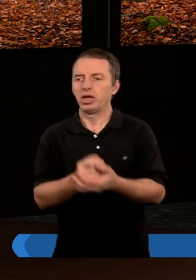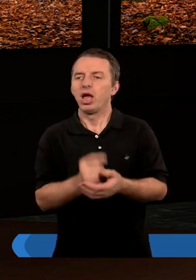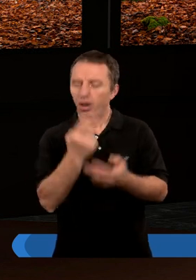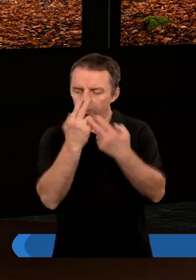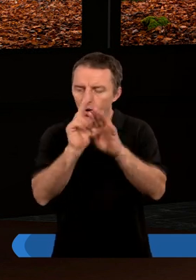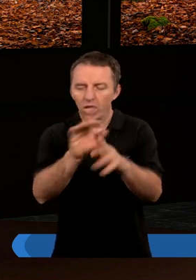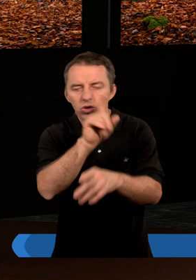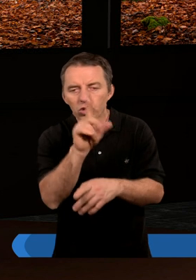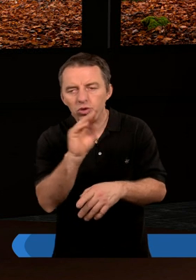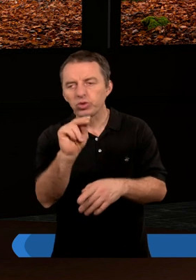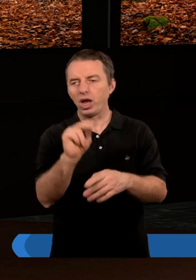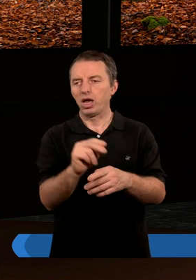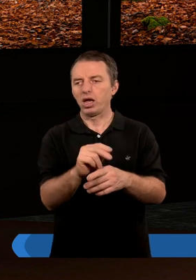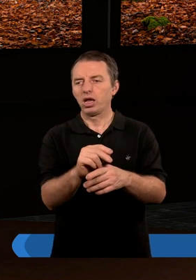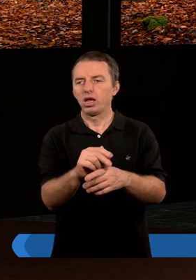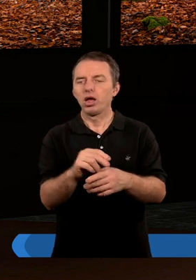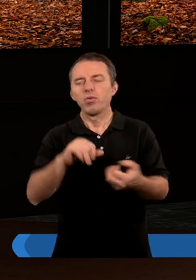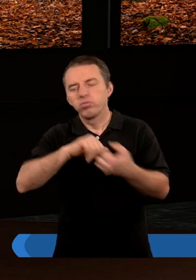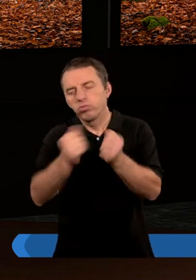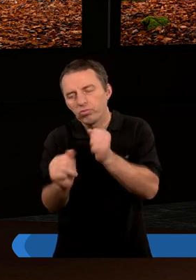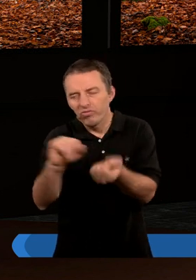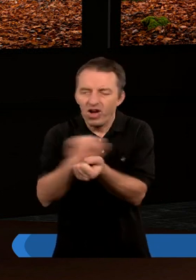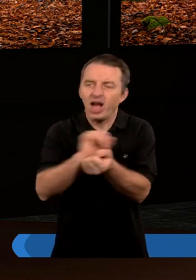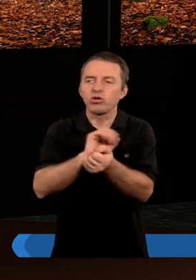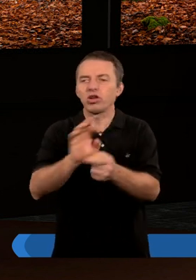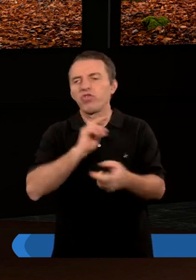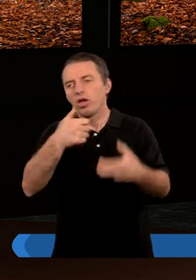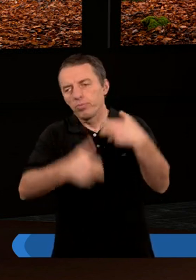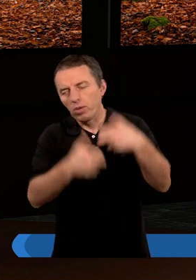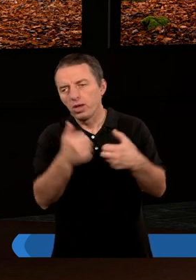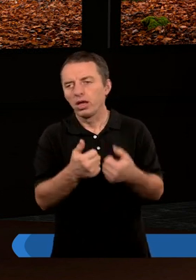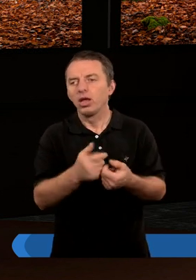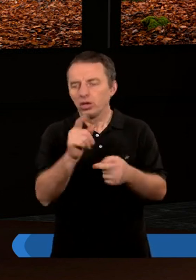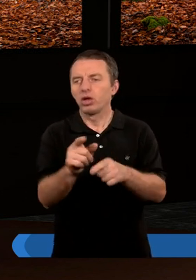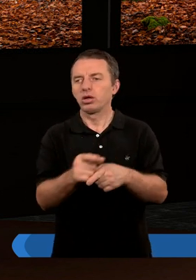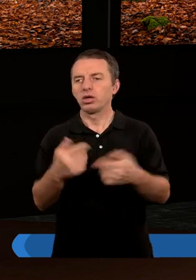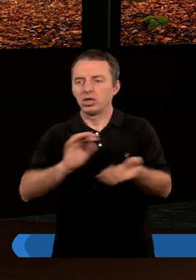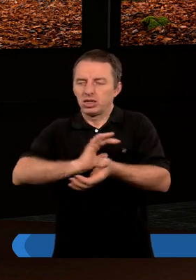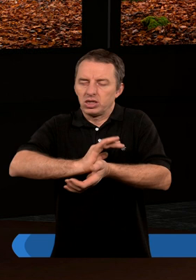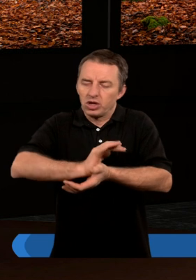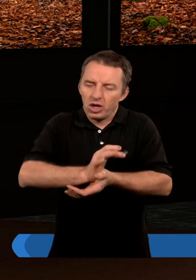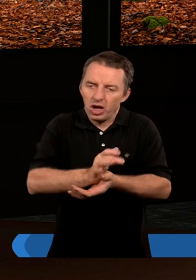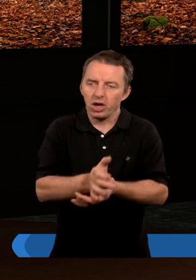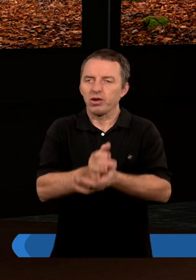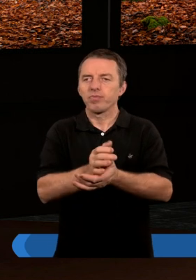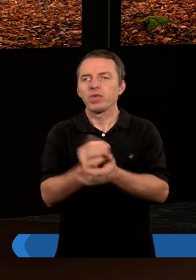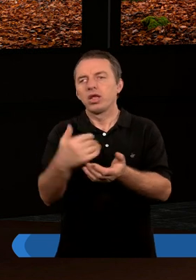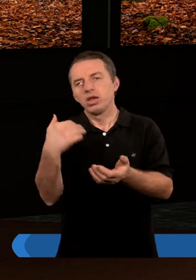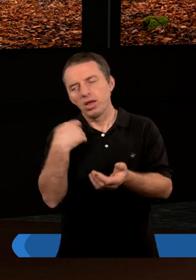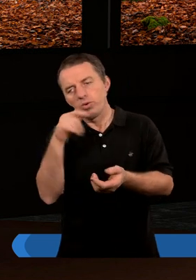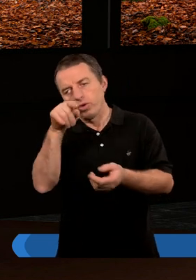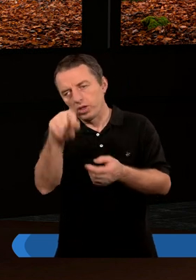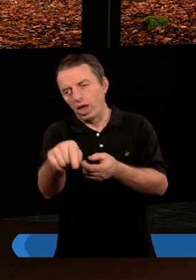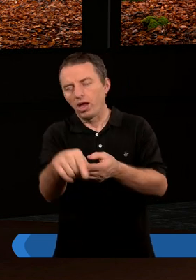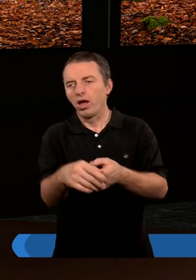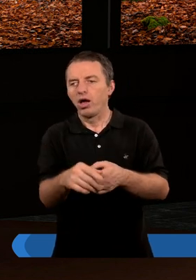to pokazuje, że ludzie borykają się z problemami grzechów i to ich gniecie. Może nie rozumieją